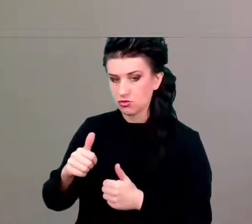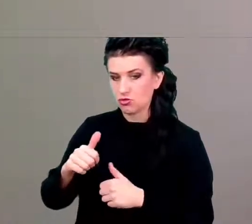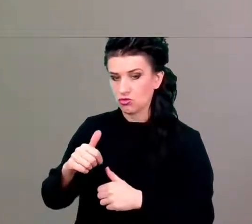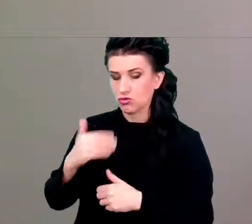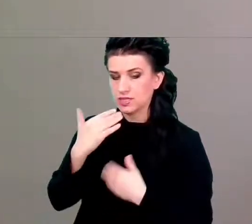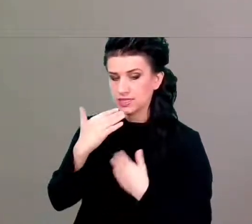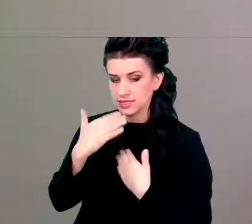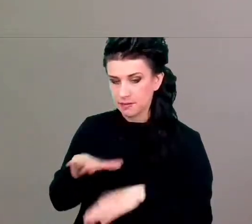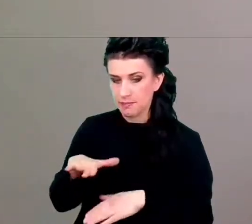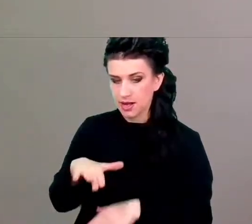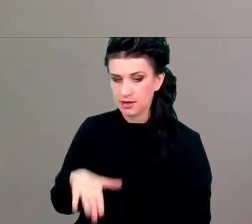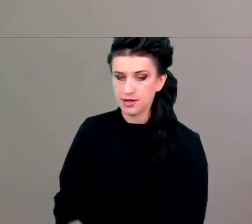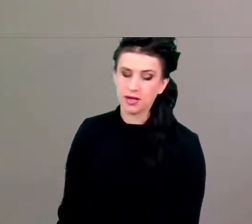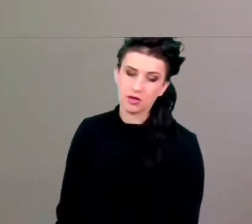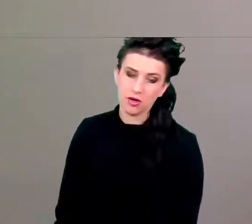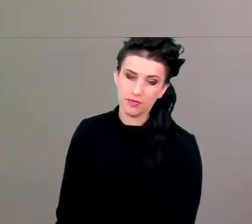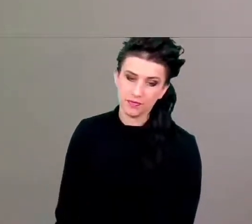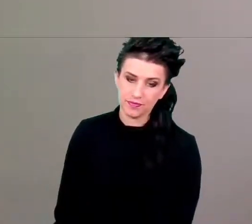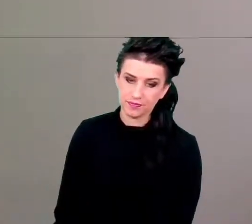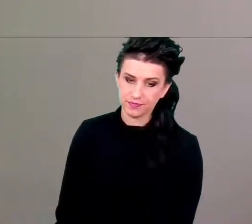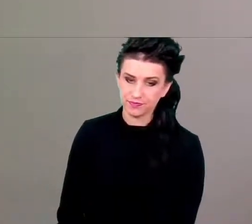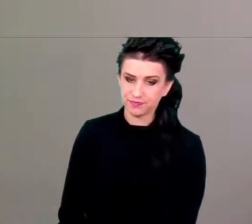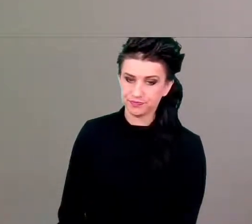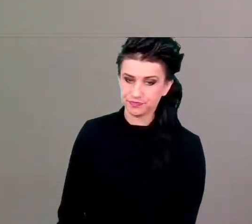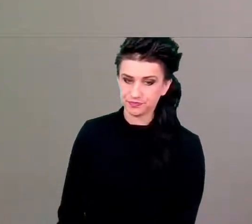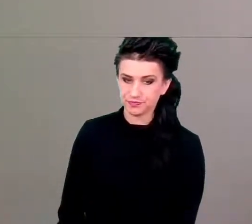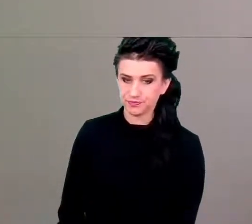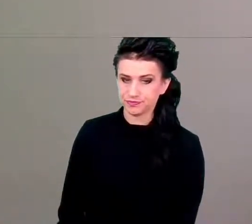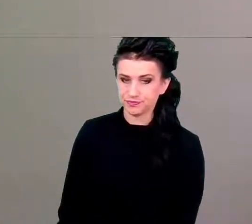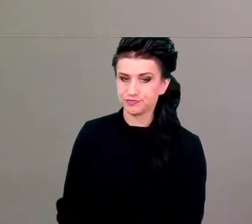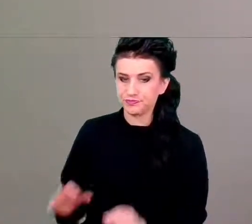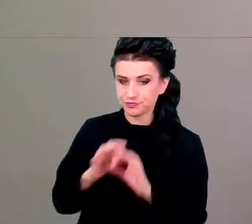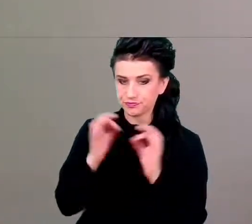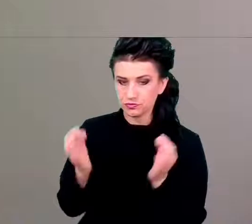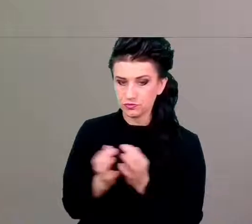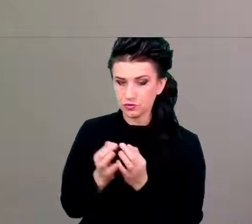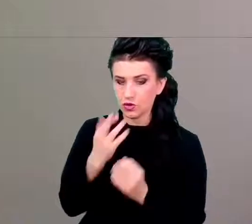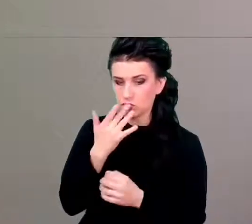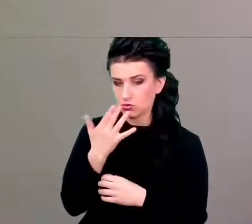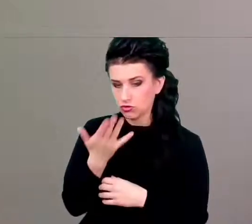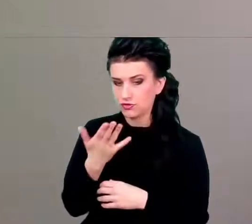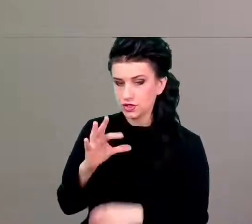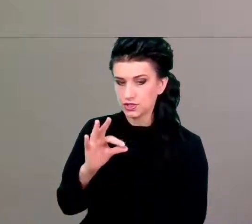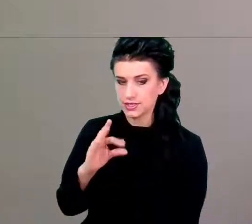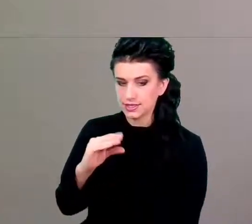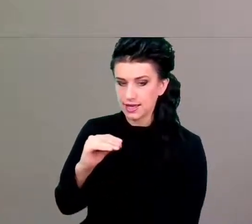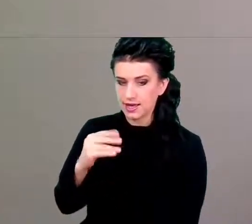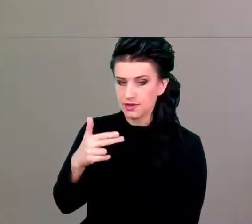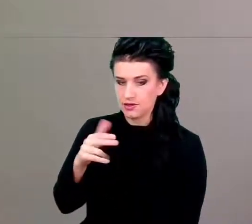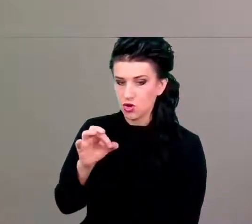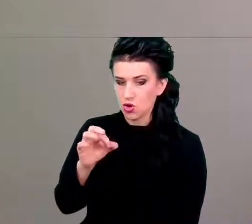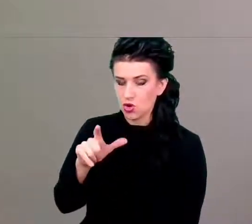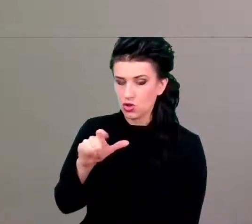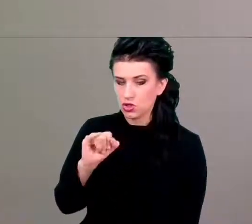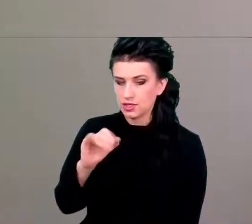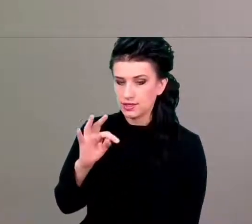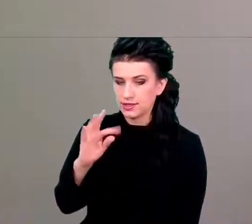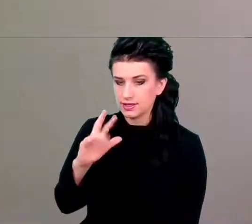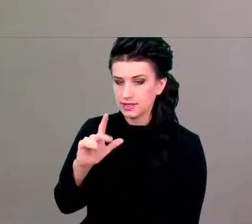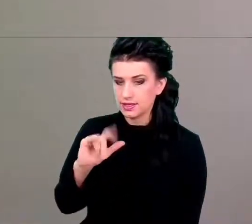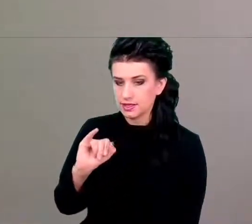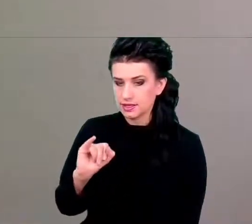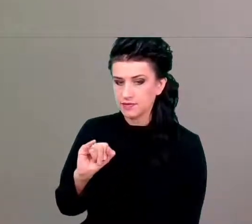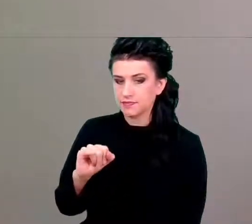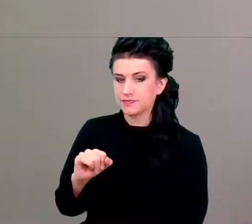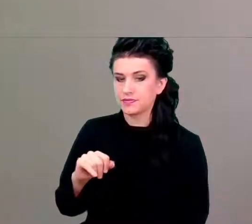wchodził w szczegół, ale generalnie wydaje się, że synolityki czy stan